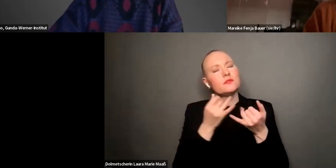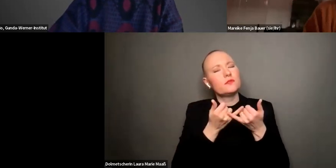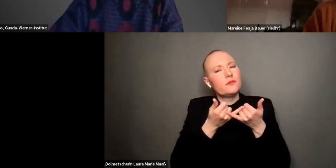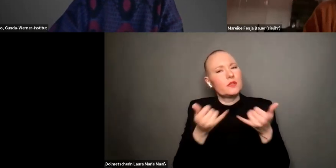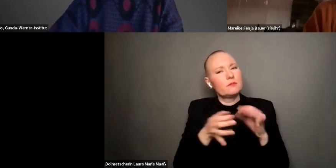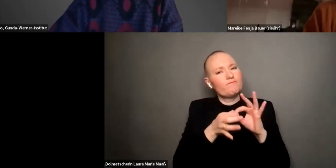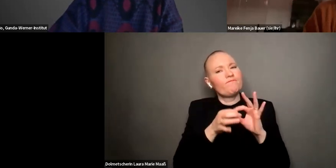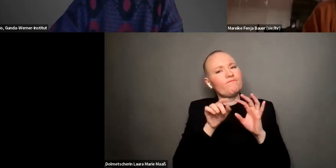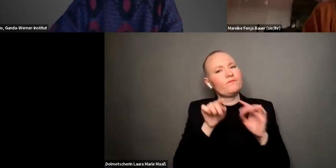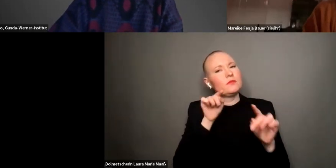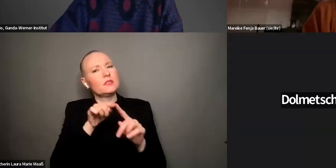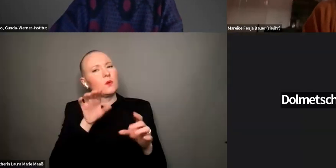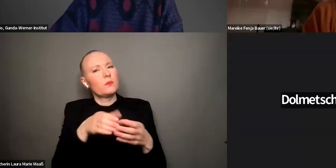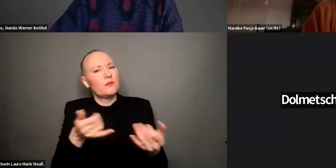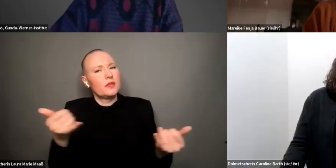zielgruppe